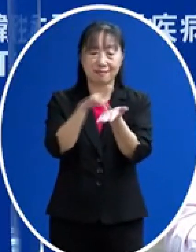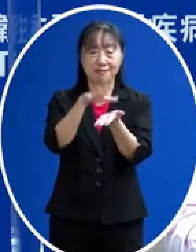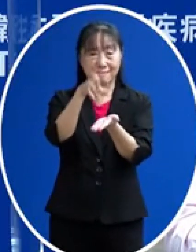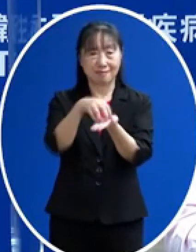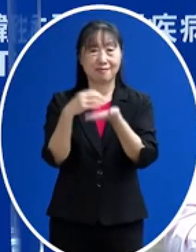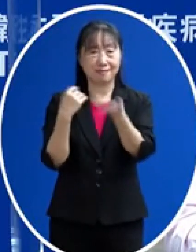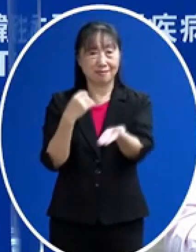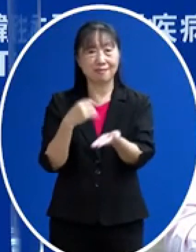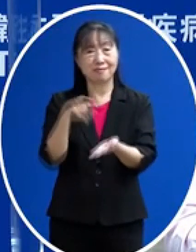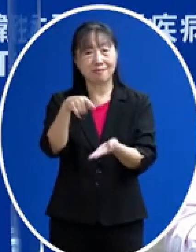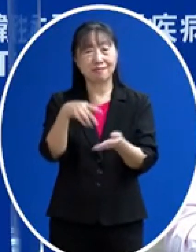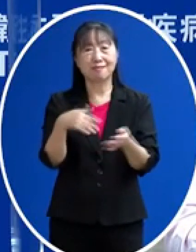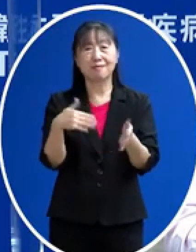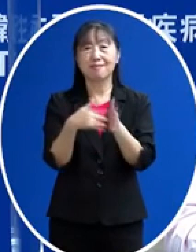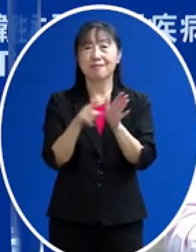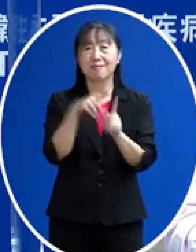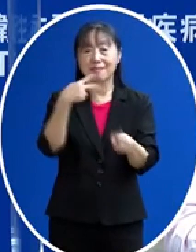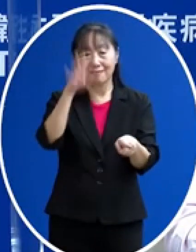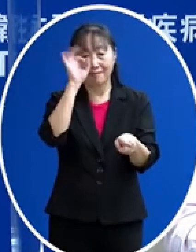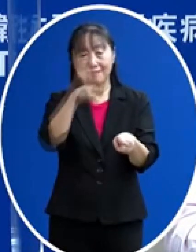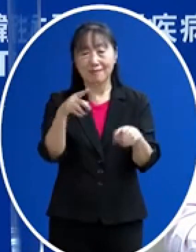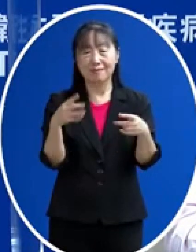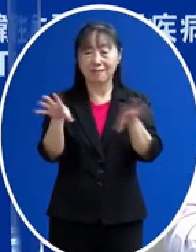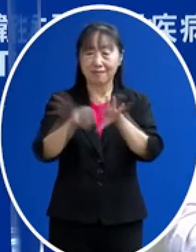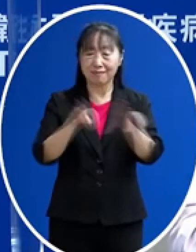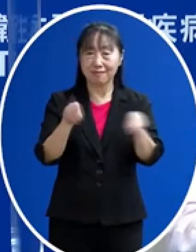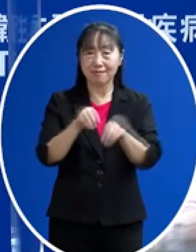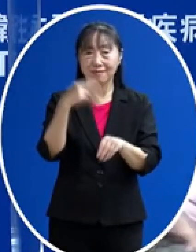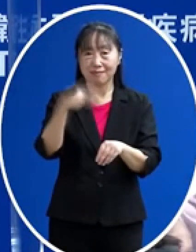那這都到時候看他的一個科學的數據來定